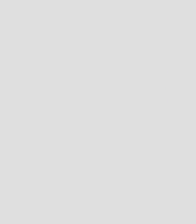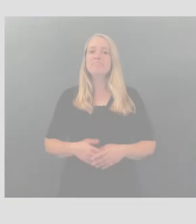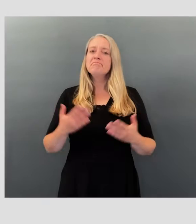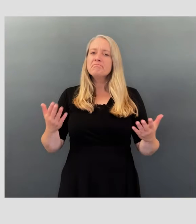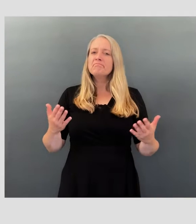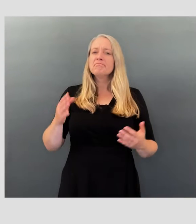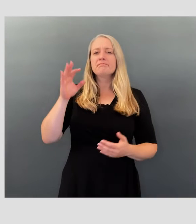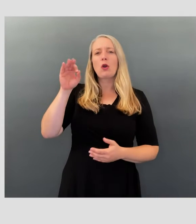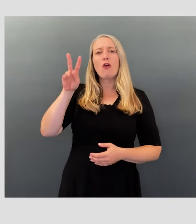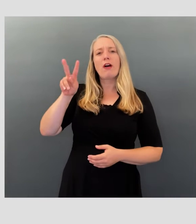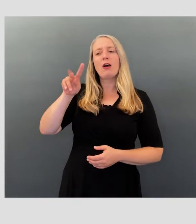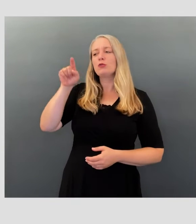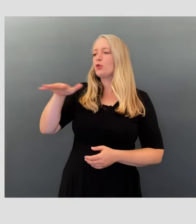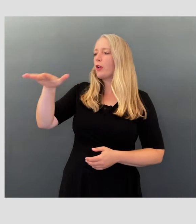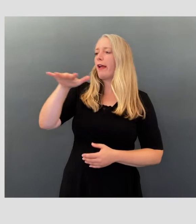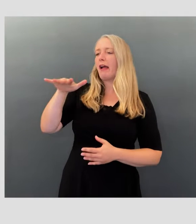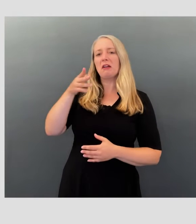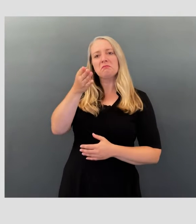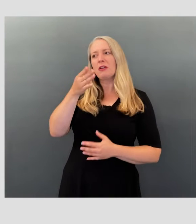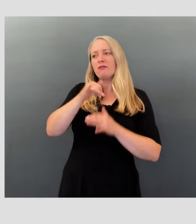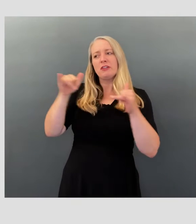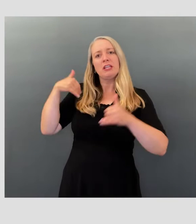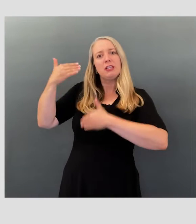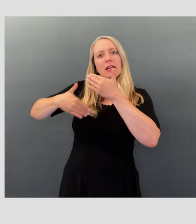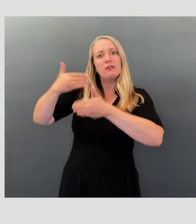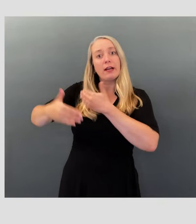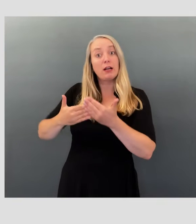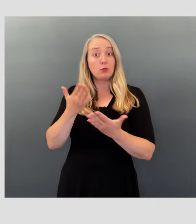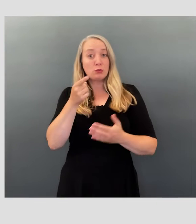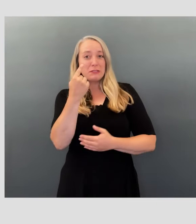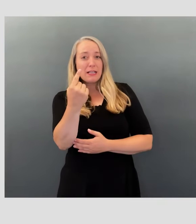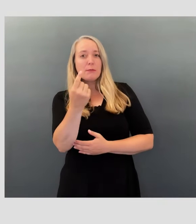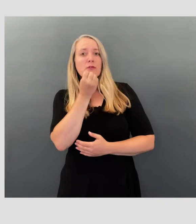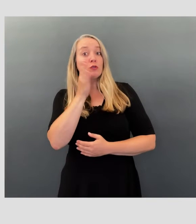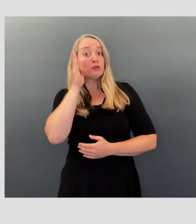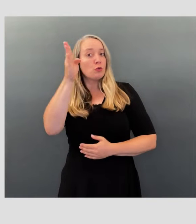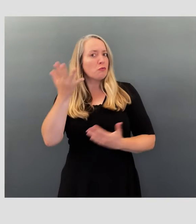Wie hat sich der ÖV in Zürich entwickelt? Was wünschen Sie sich in der Zukunft?